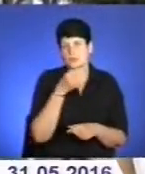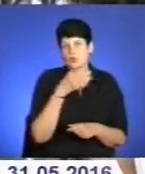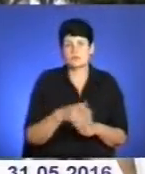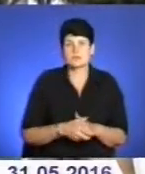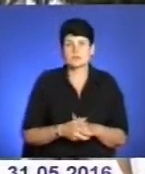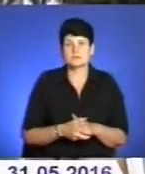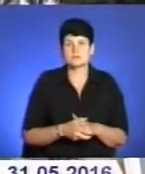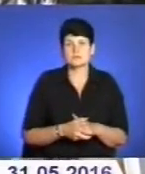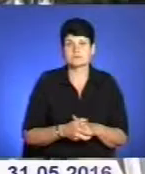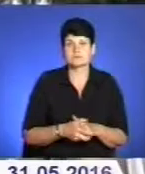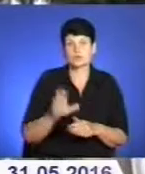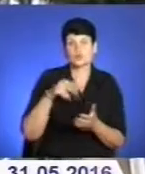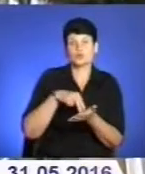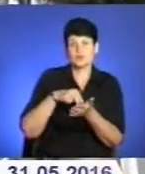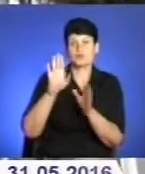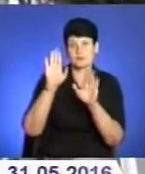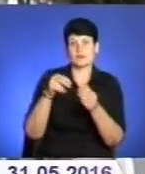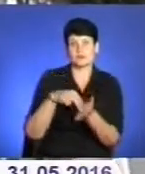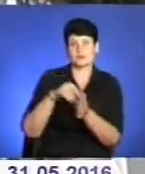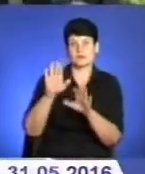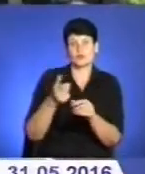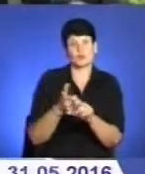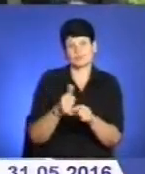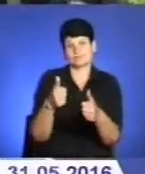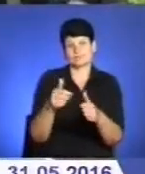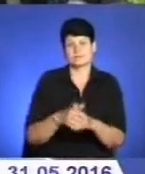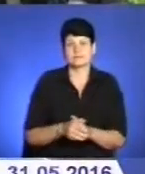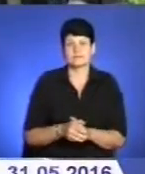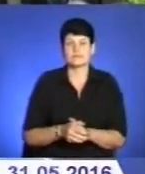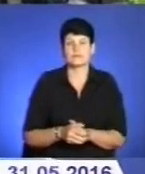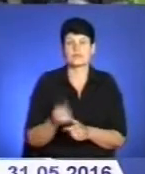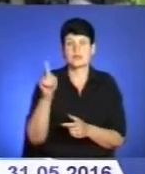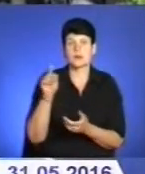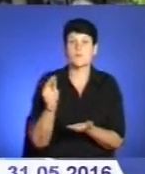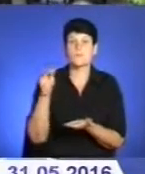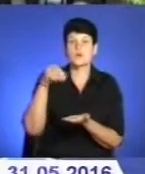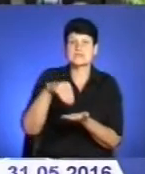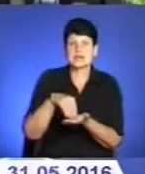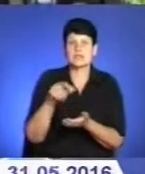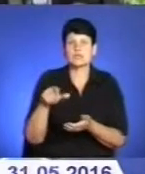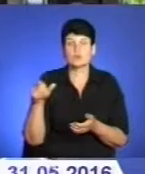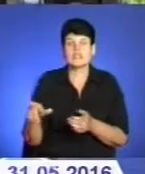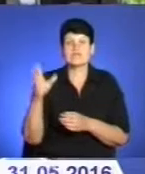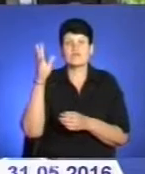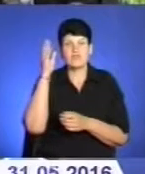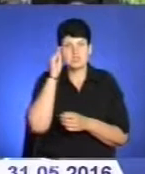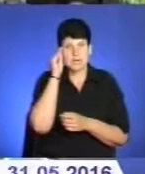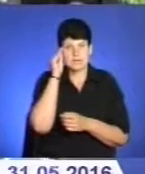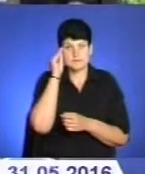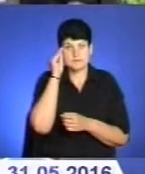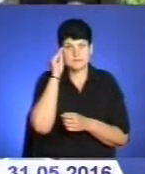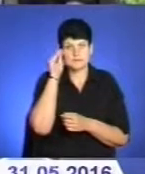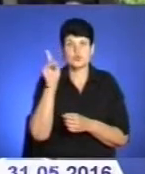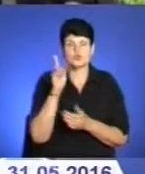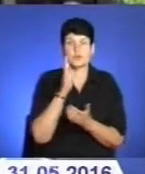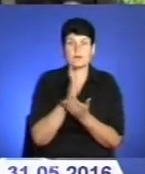тут давно, і слава Богу, що стоїть, і що його не, як говориться, не свалили. Ну, я не знаю. Це вот лично моє мнение. В нього дуже гарні твори.